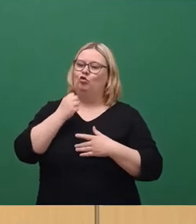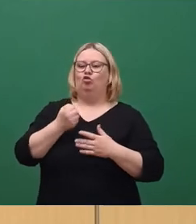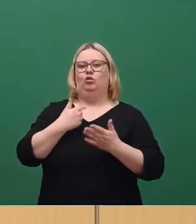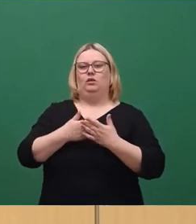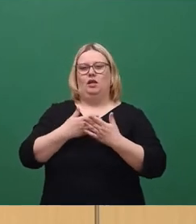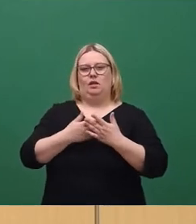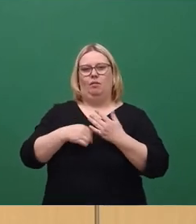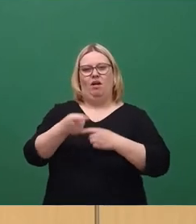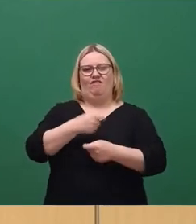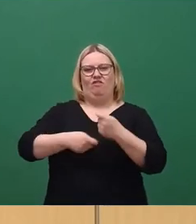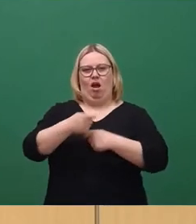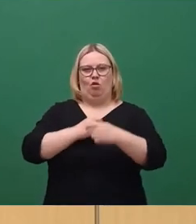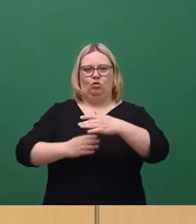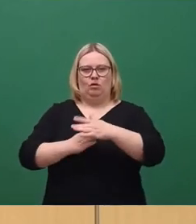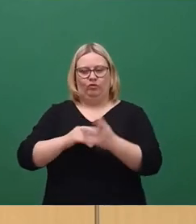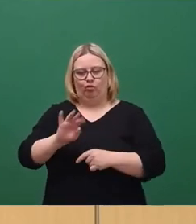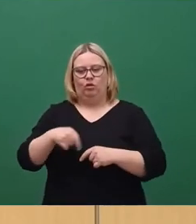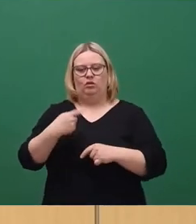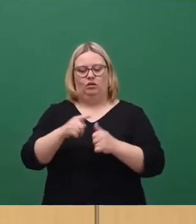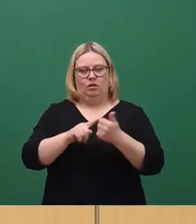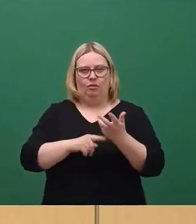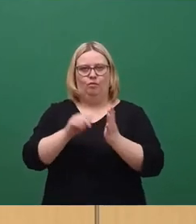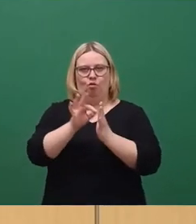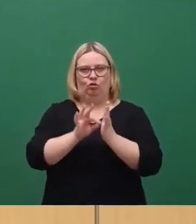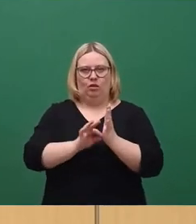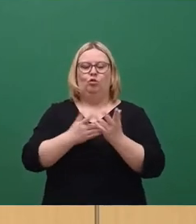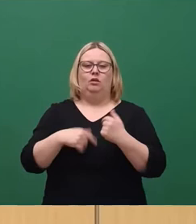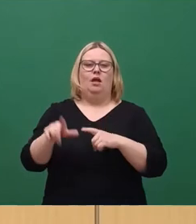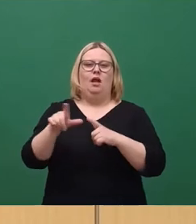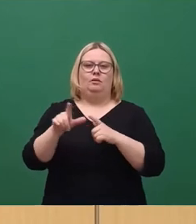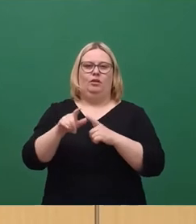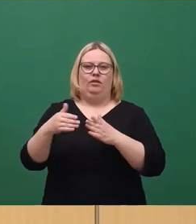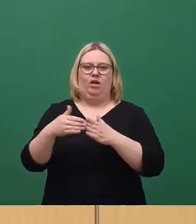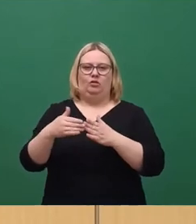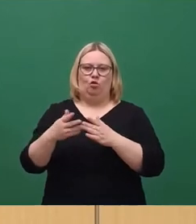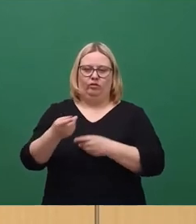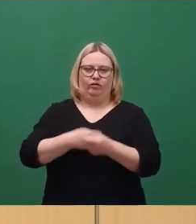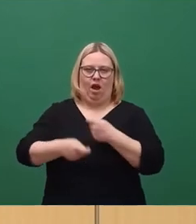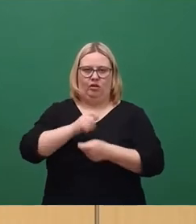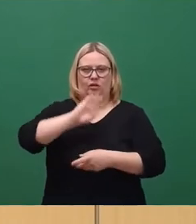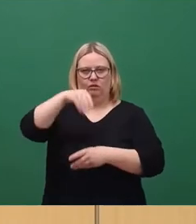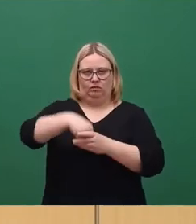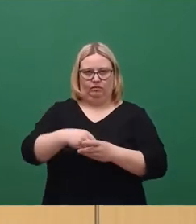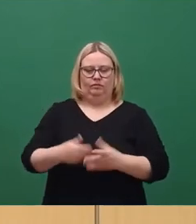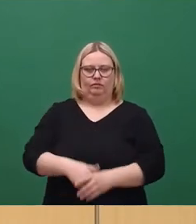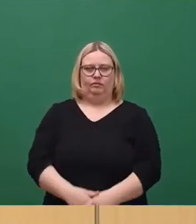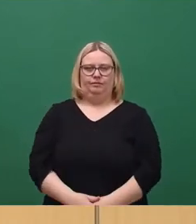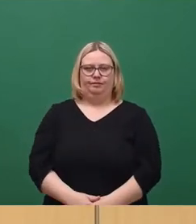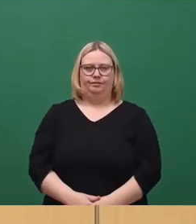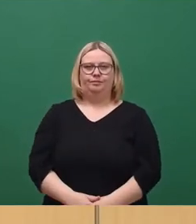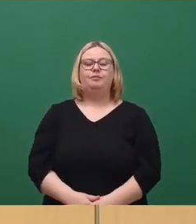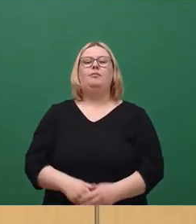Verhandlungsmaxime für die folgenden Punkte, die die SPD-Fraktion hineinverhandelt hat in das federführende Ausschussvotum. Darunter